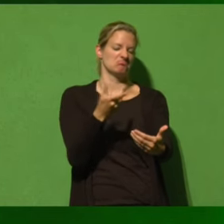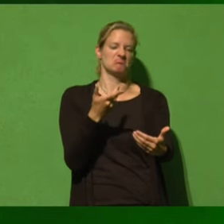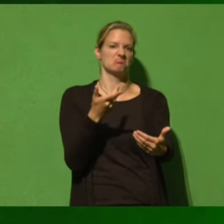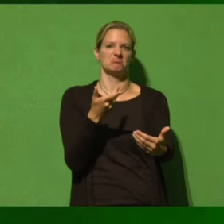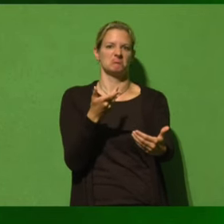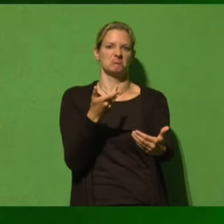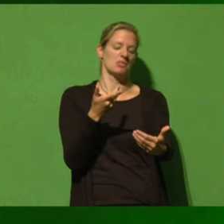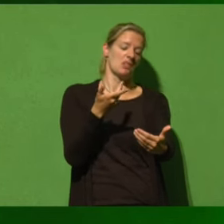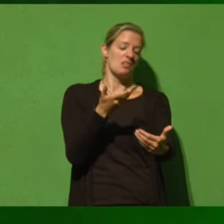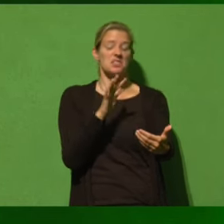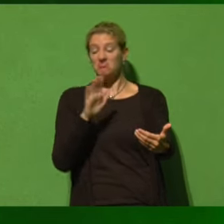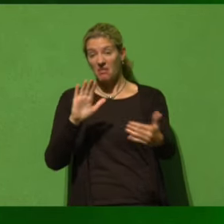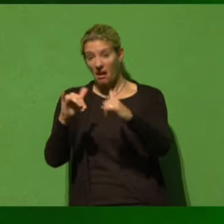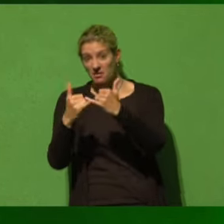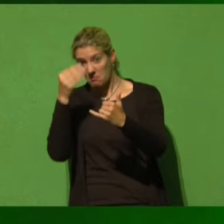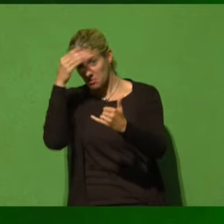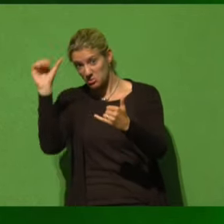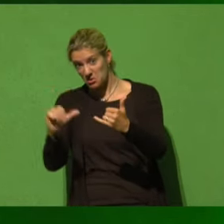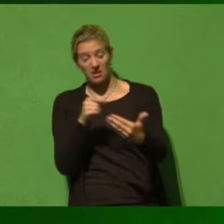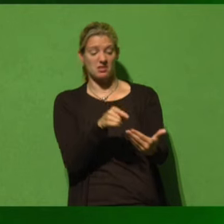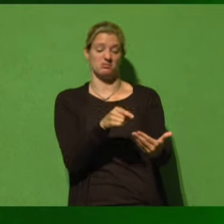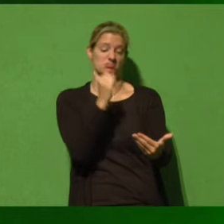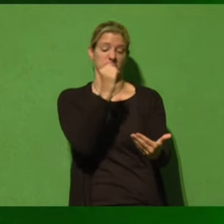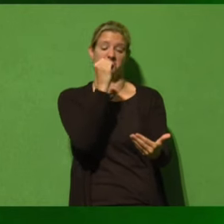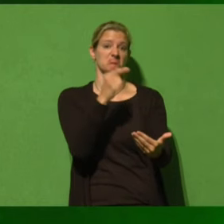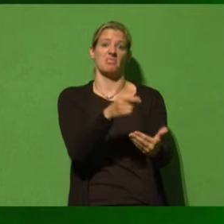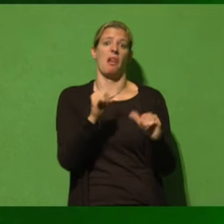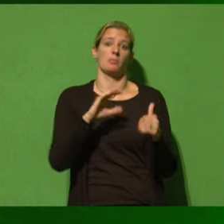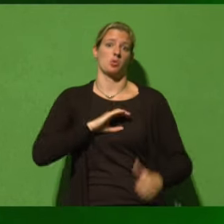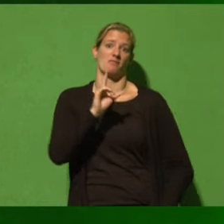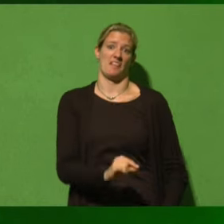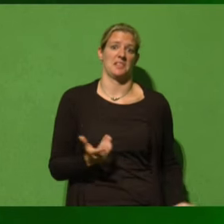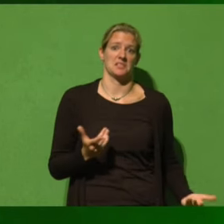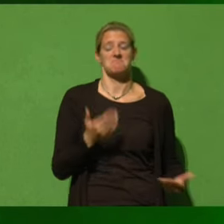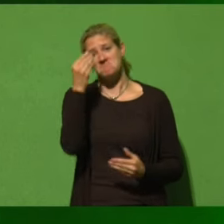das entscheidet darüber, welche Bildungschancen und damit welche Lebenschancen du hast.